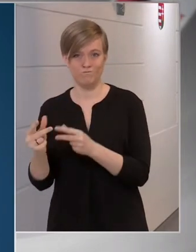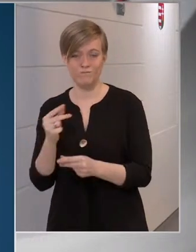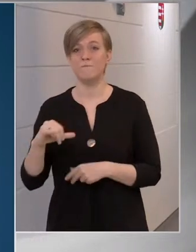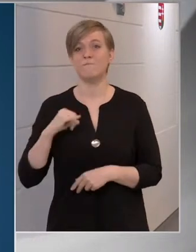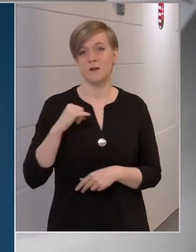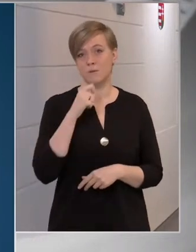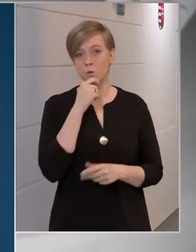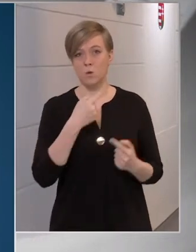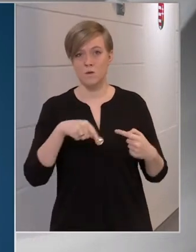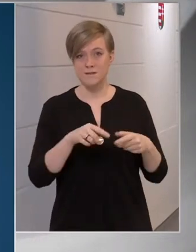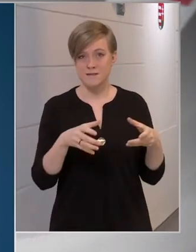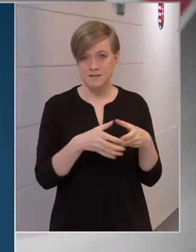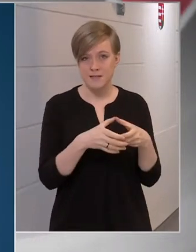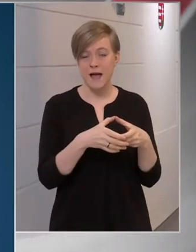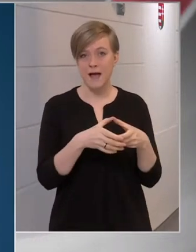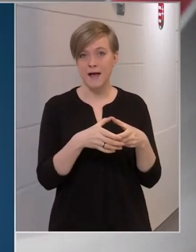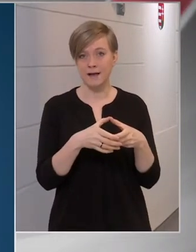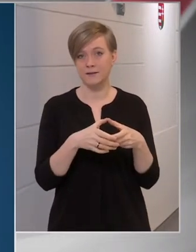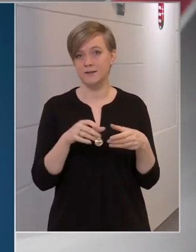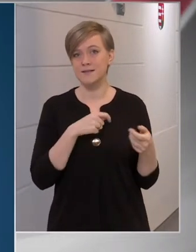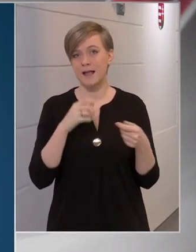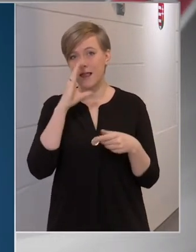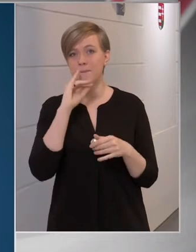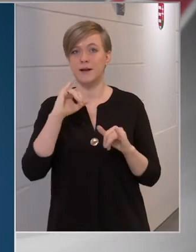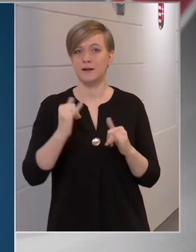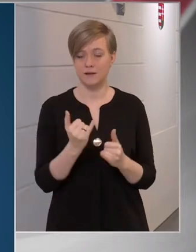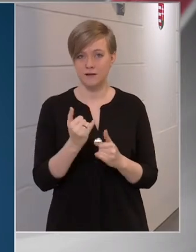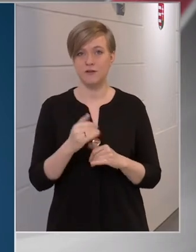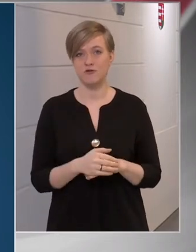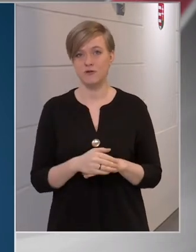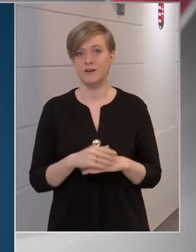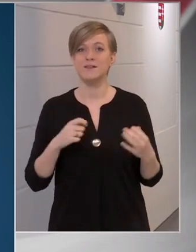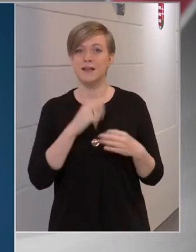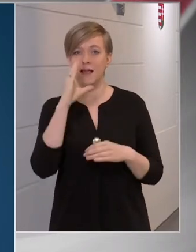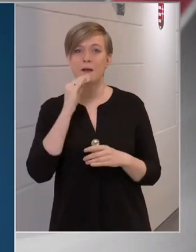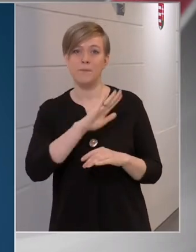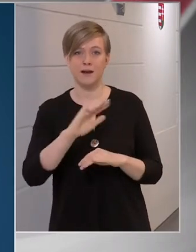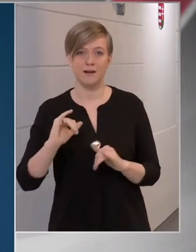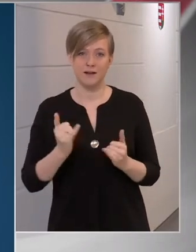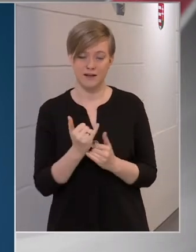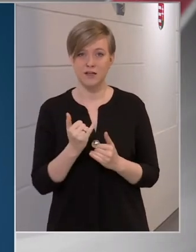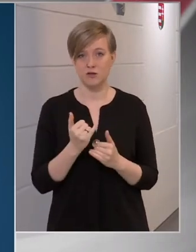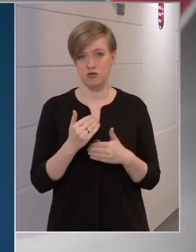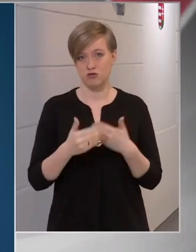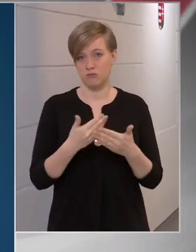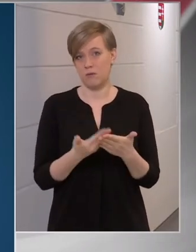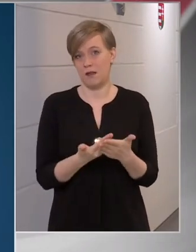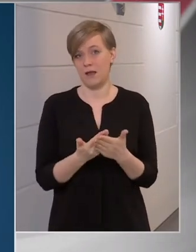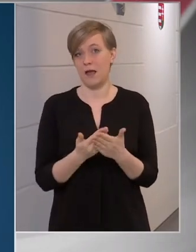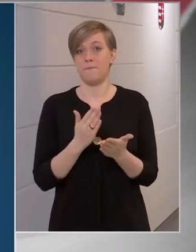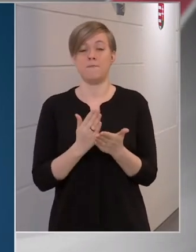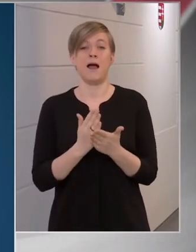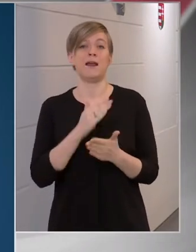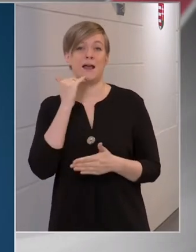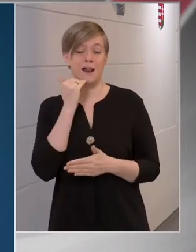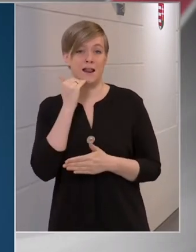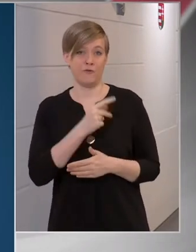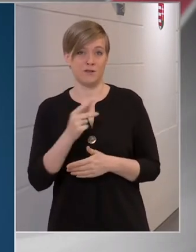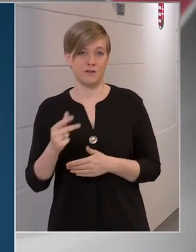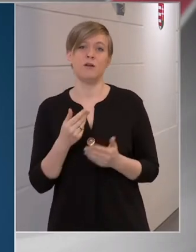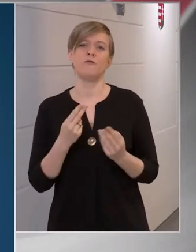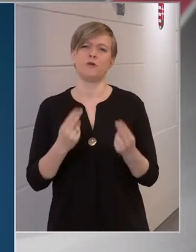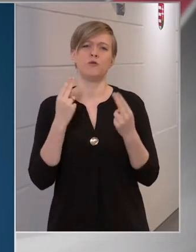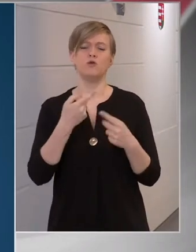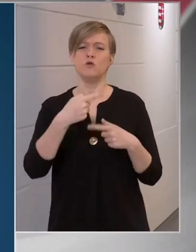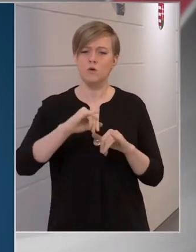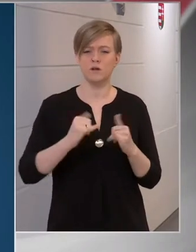fiatalabb korosztályba tartozó cigány emberekre is sor kerülne, hiszen lesz már elegendő vakcina, akkor fontos, hogy ők is minél többen